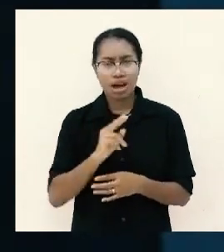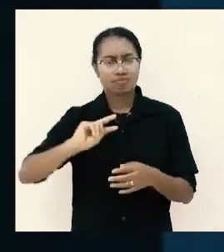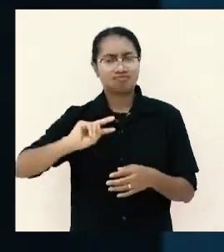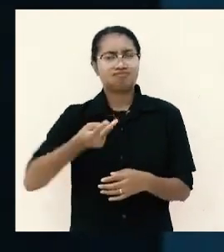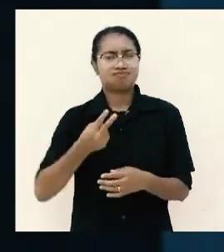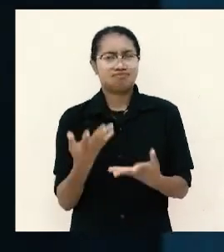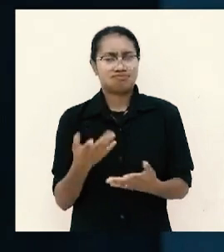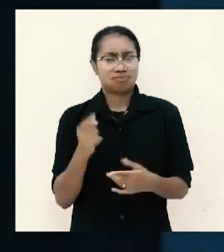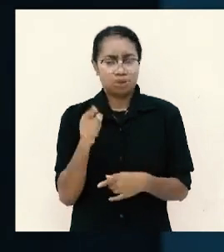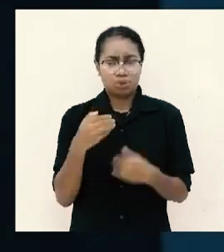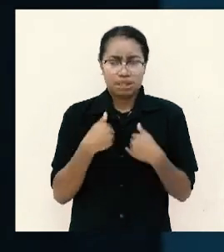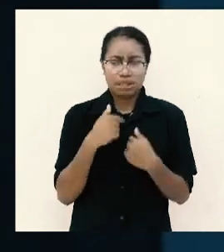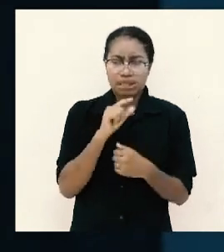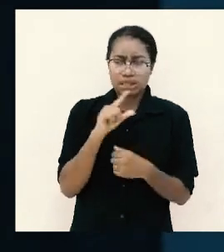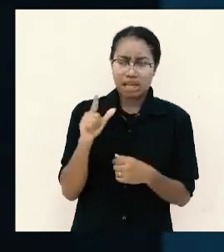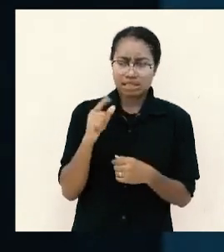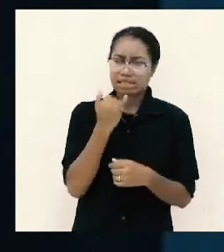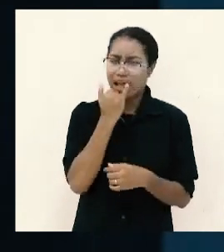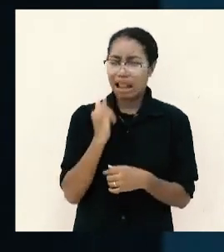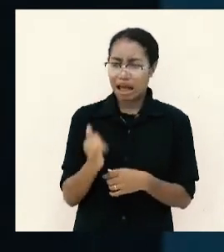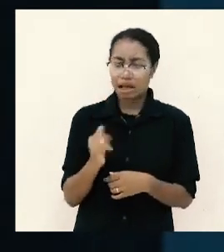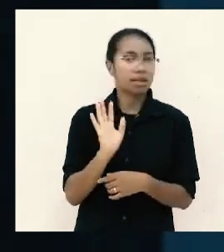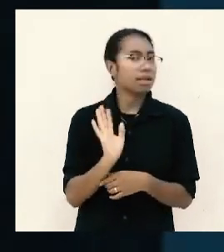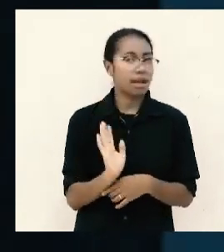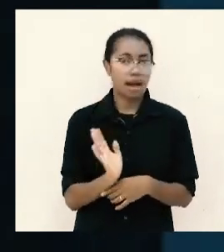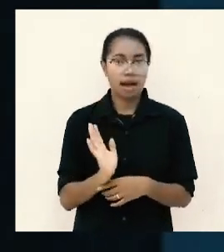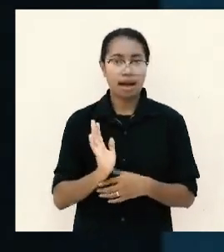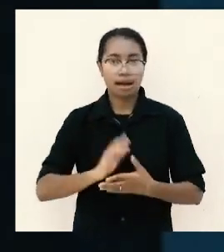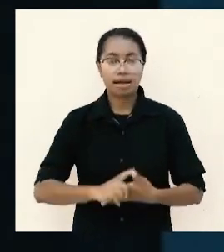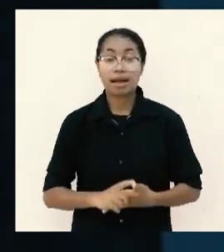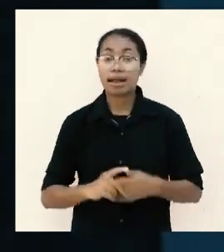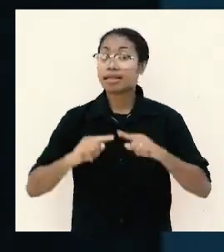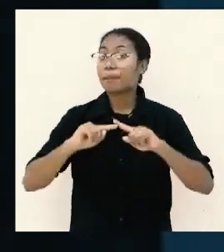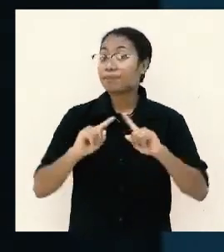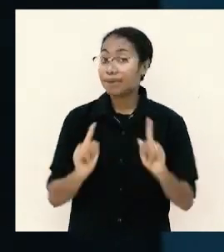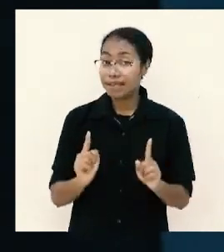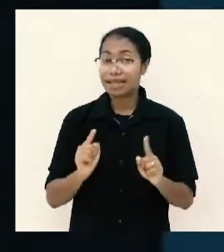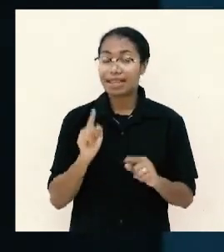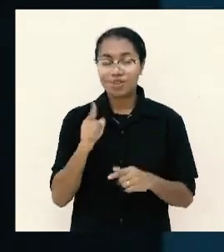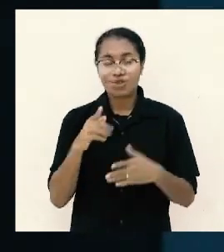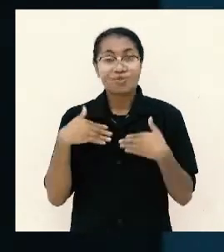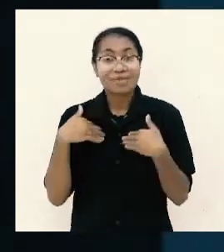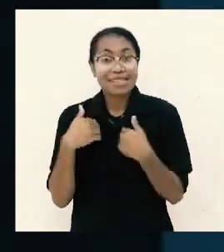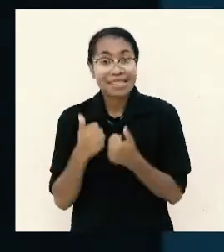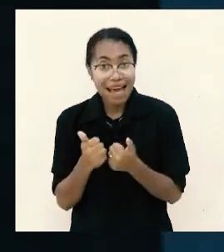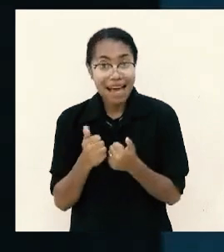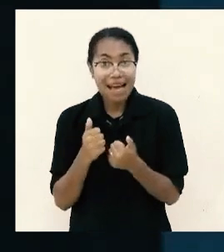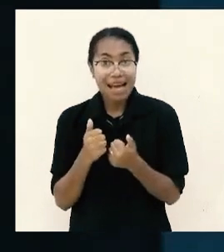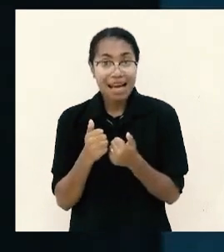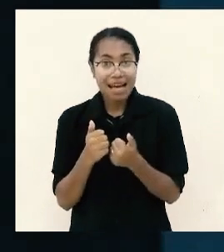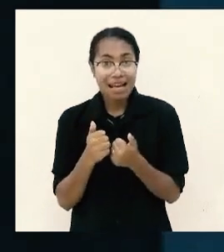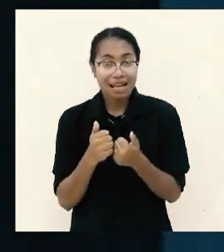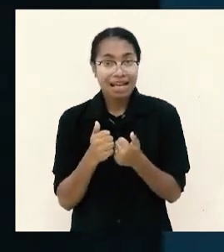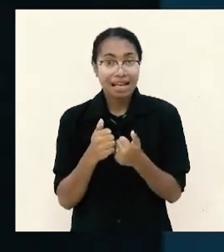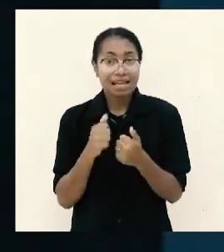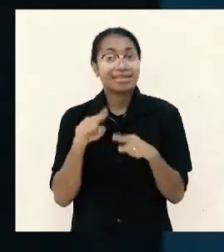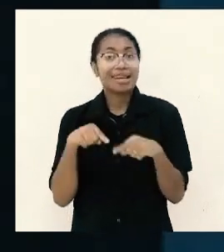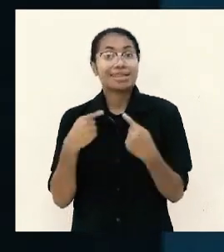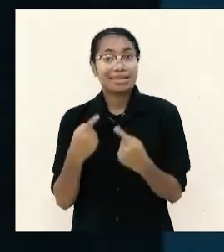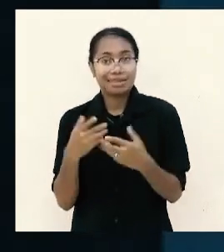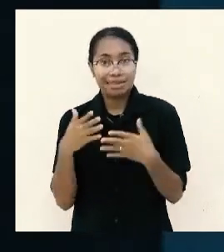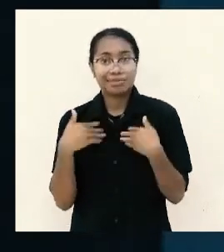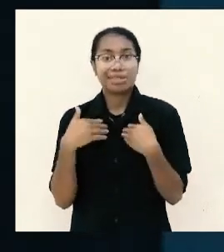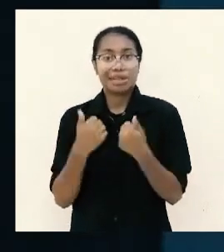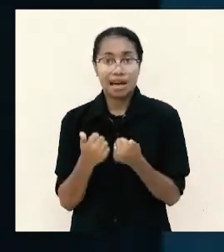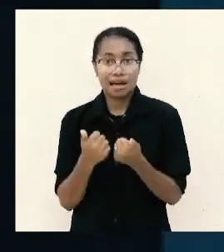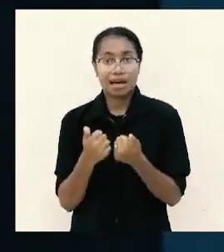sebuah kesalahan tapi bisa jadi tidak selalu bisa